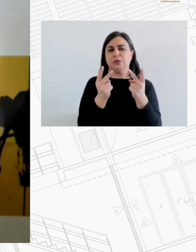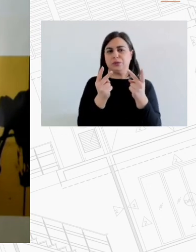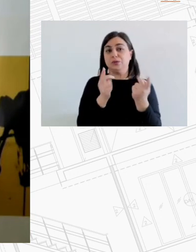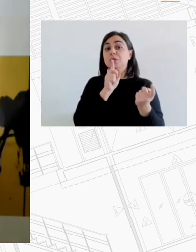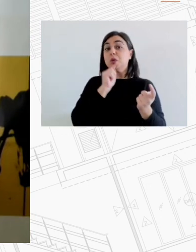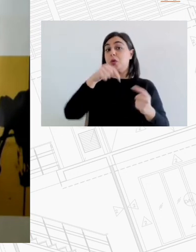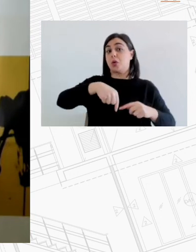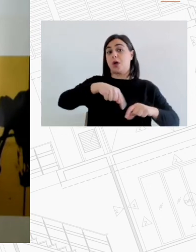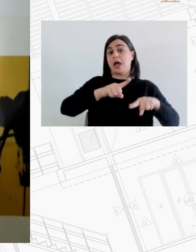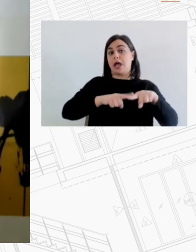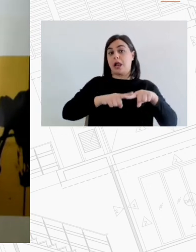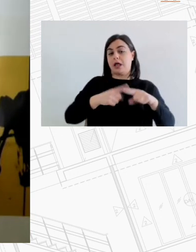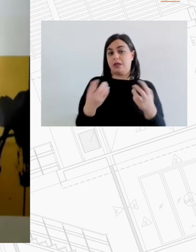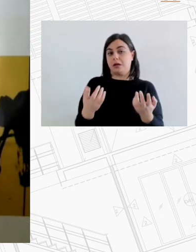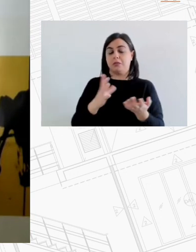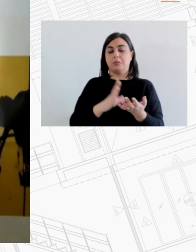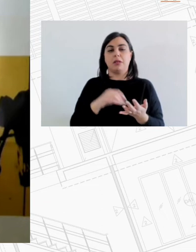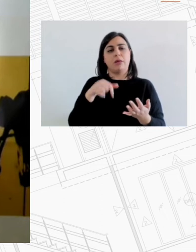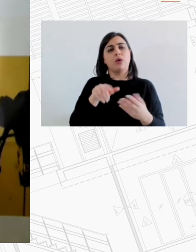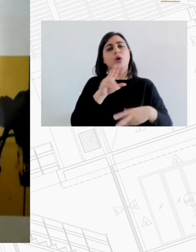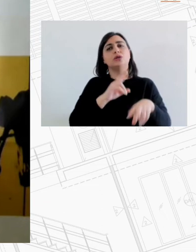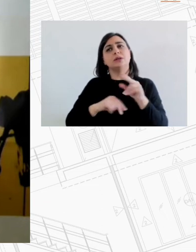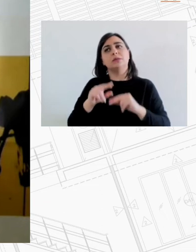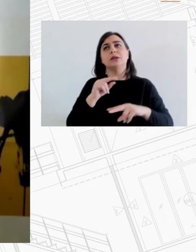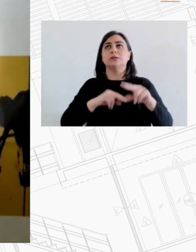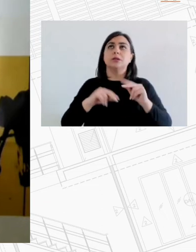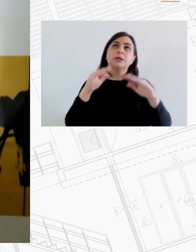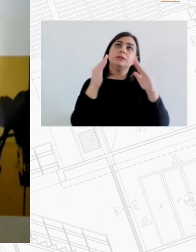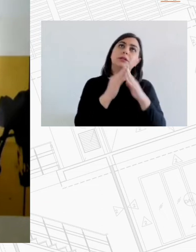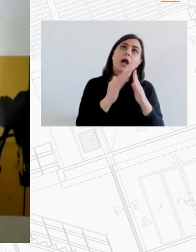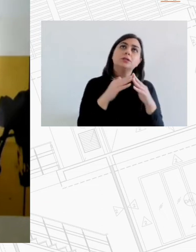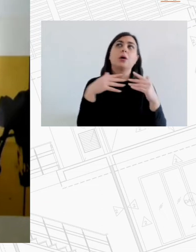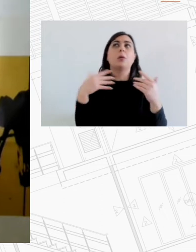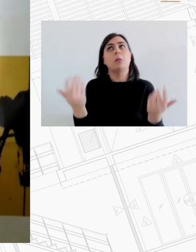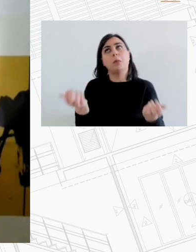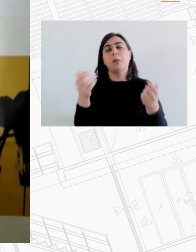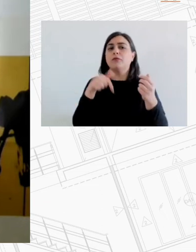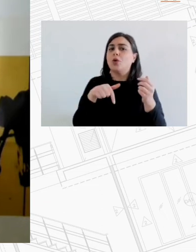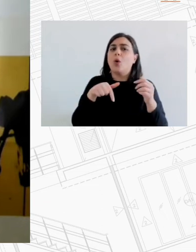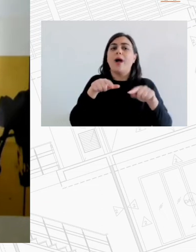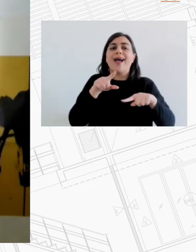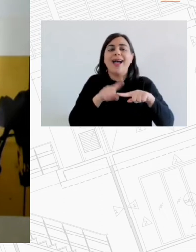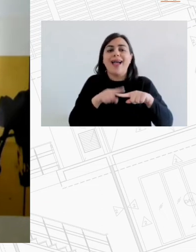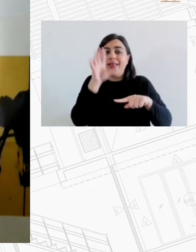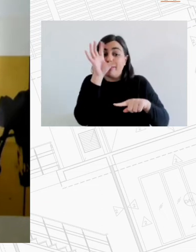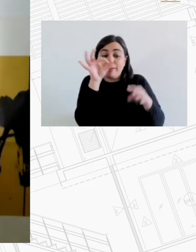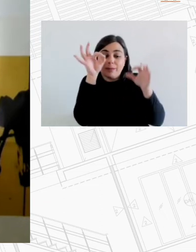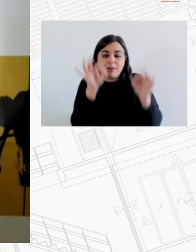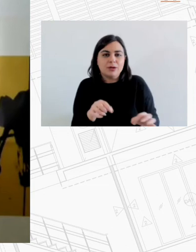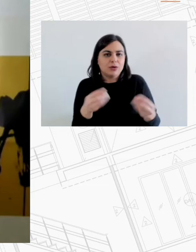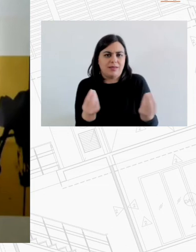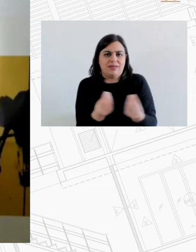για τη στέγαση σαν να ζούμε σε μια άλλη χώρα η οποία υπήρχε πριν την οικονομική κρίση